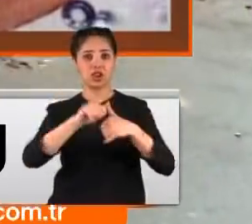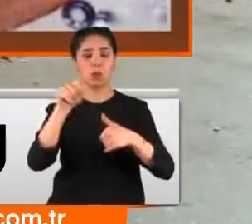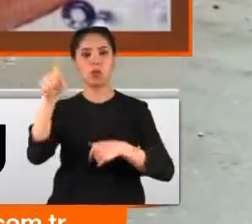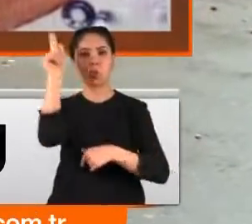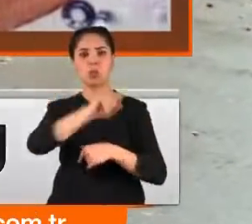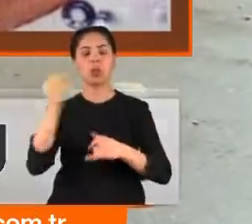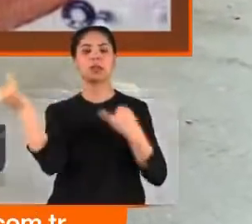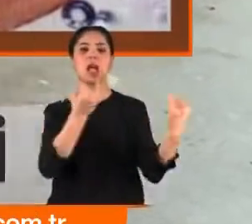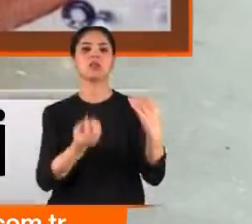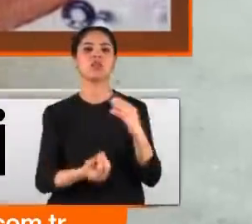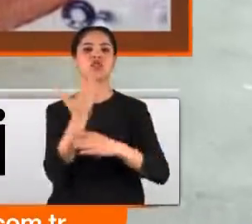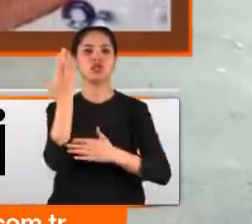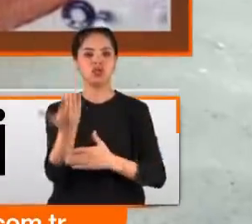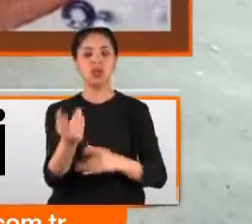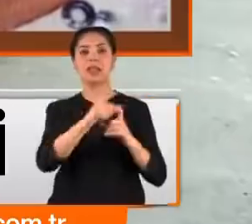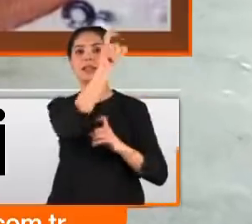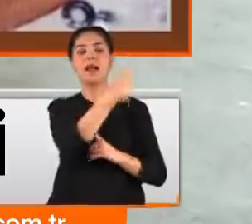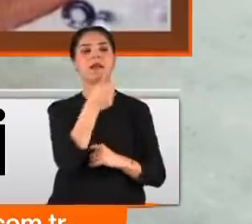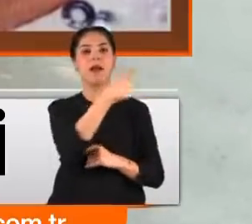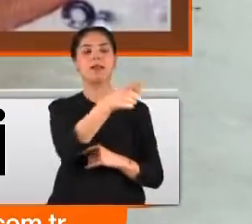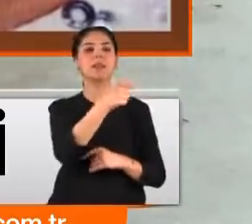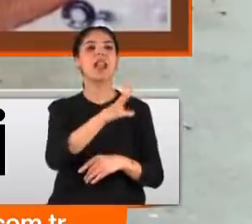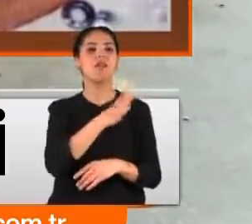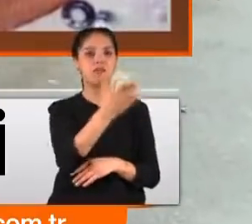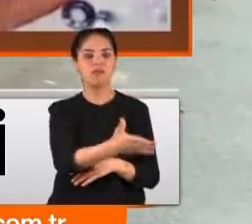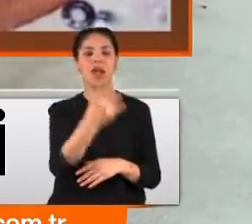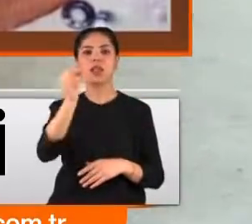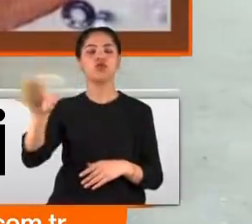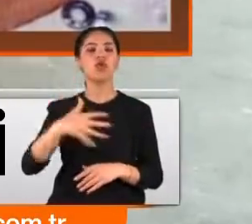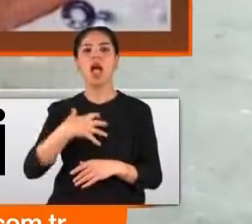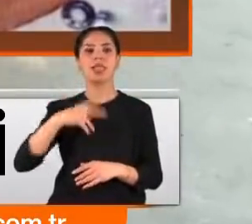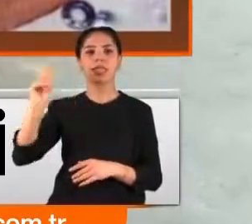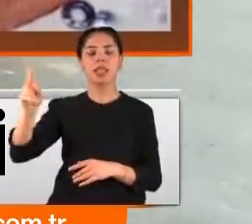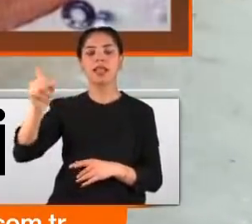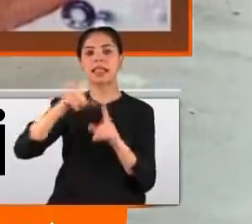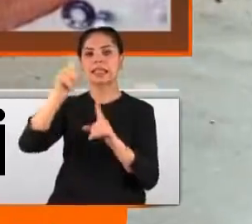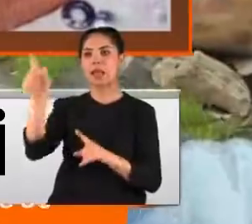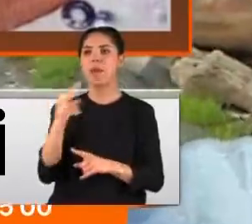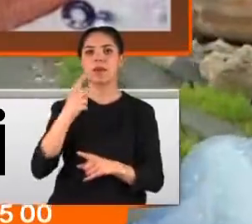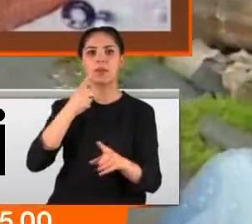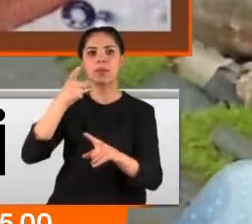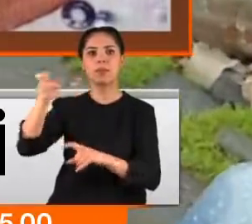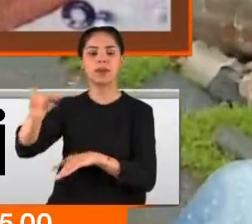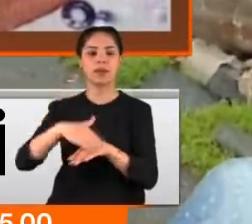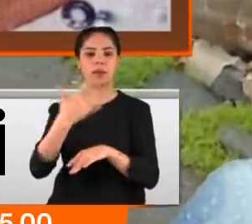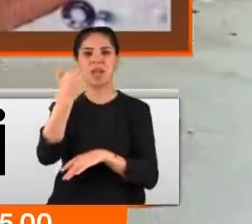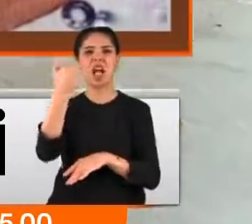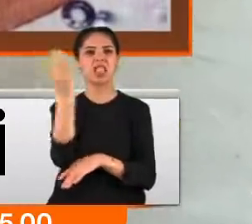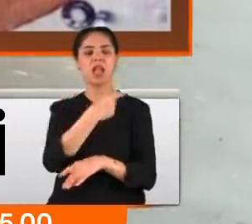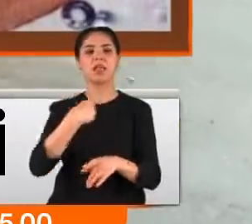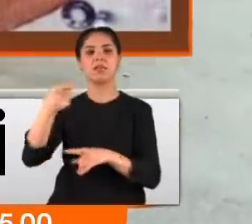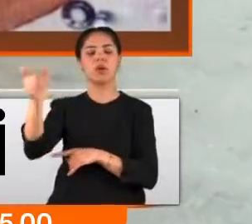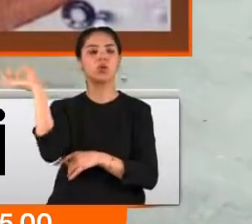sebeple tartışma çıktı. Selgen Aslan silahını çıkardı ve iki çocuğun annesine peş peşe ateş etti. Altı el silah sesi duydum.